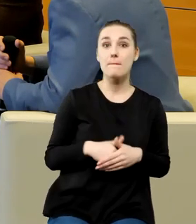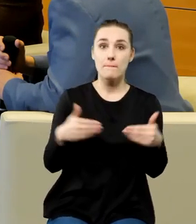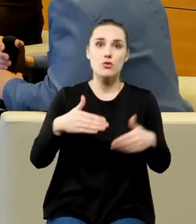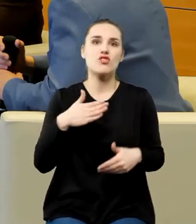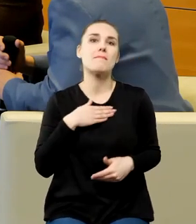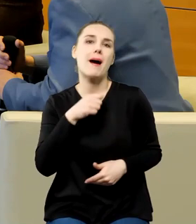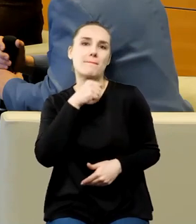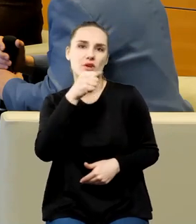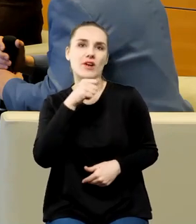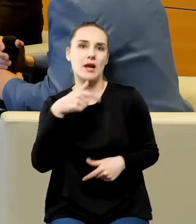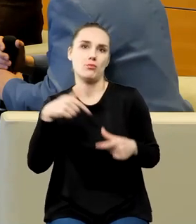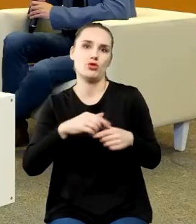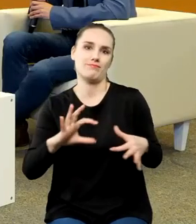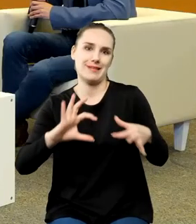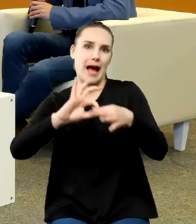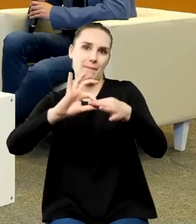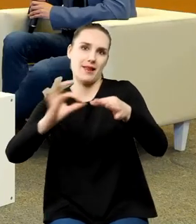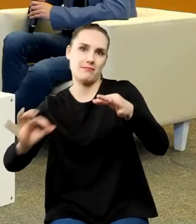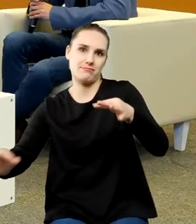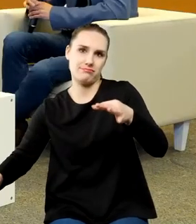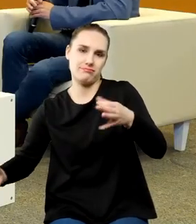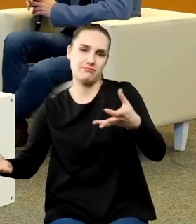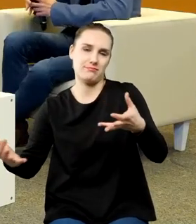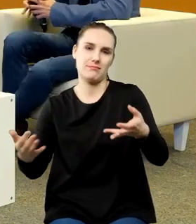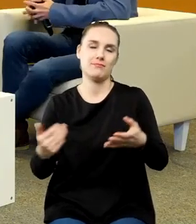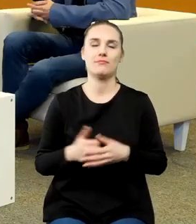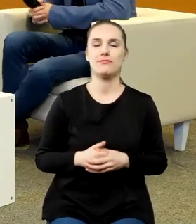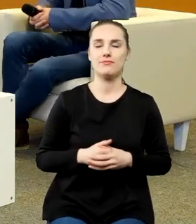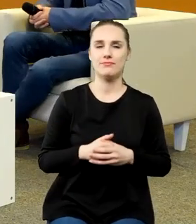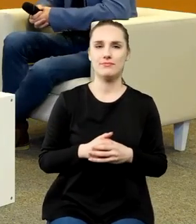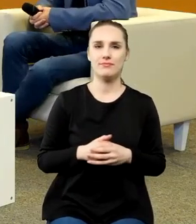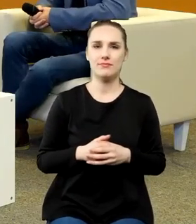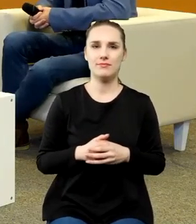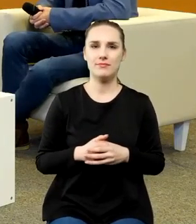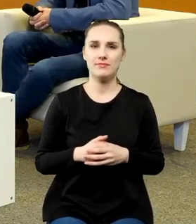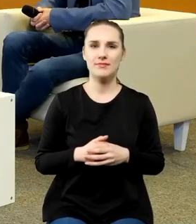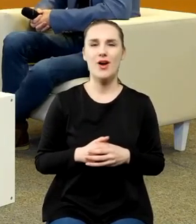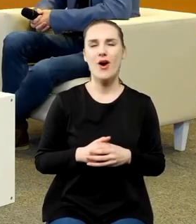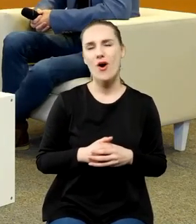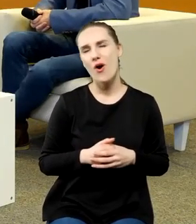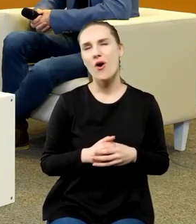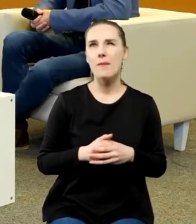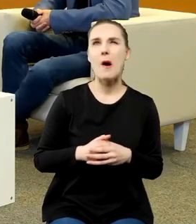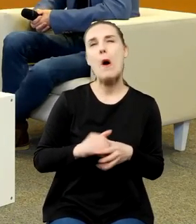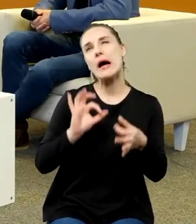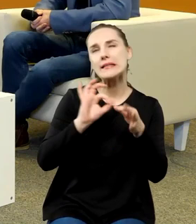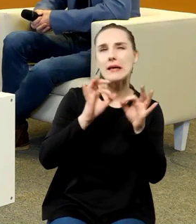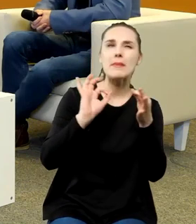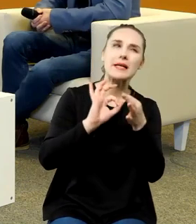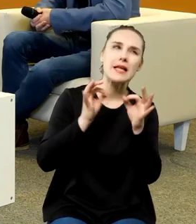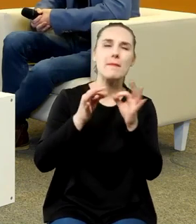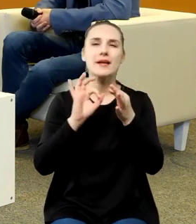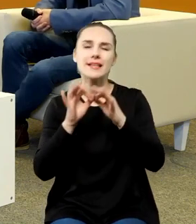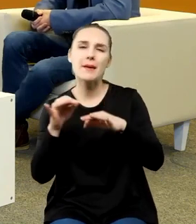bezprzewodowe. To już jest troszkę futurologia i gdybanie, oczywiście nauka